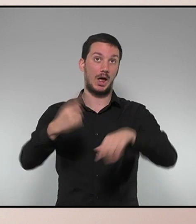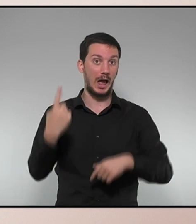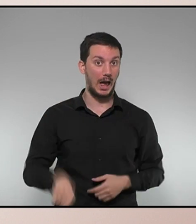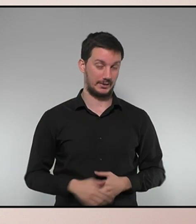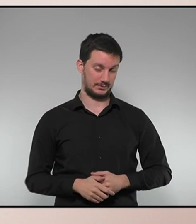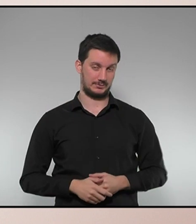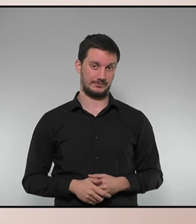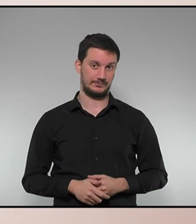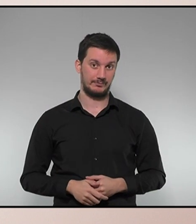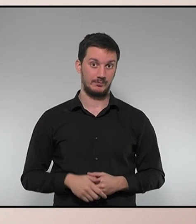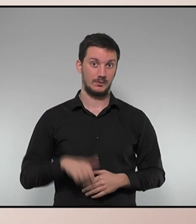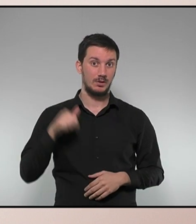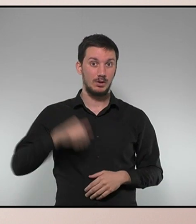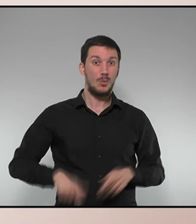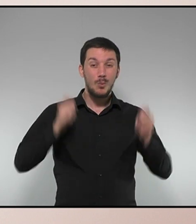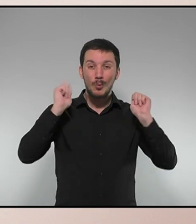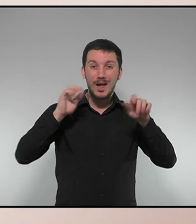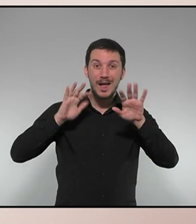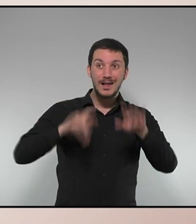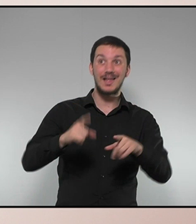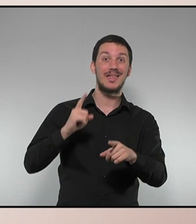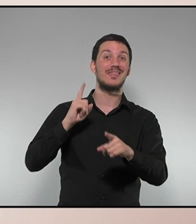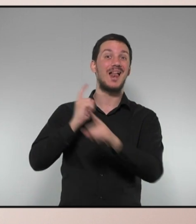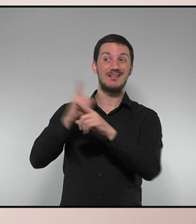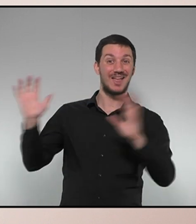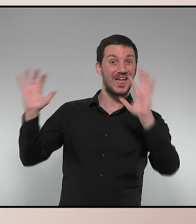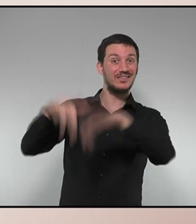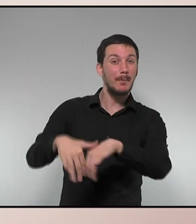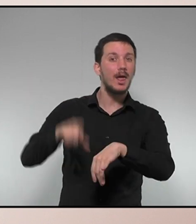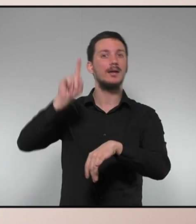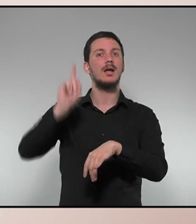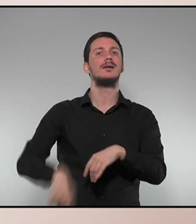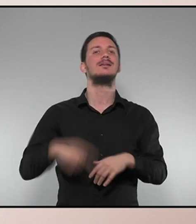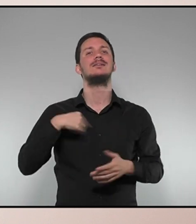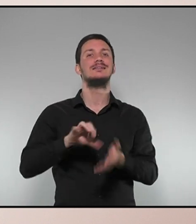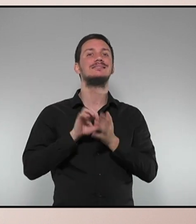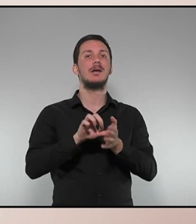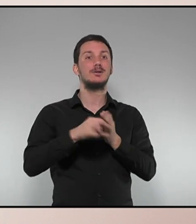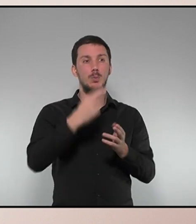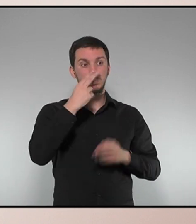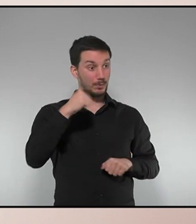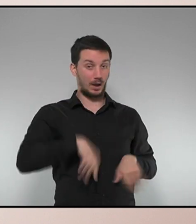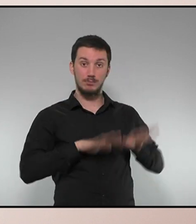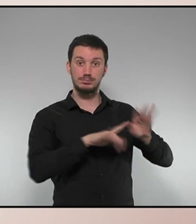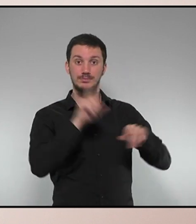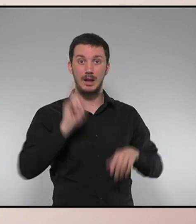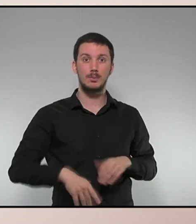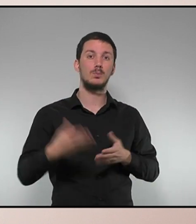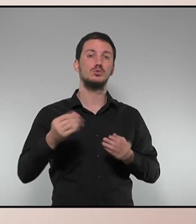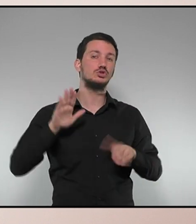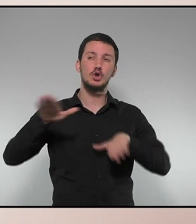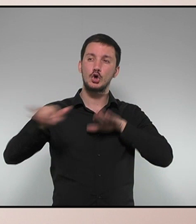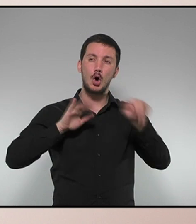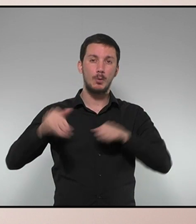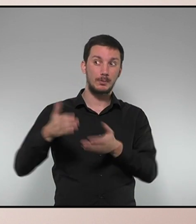Miri, president, mobilitzacions davant la cimera i mobilitzacions per defensar els serveis públics que s'assumen a centenars de convocatòries durant els